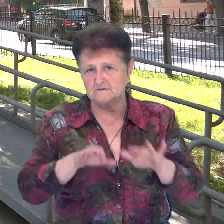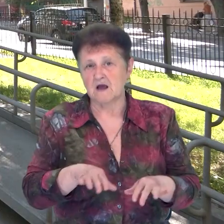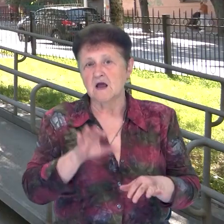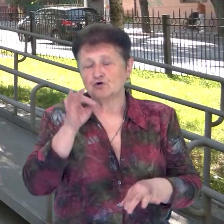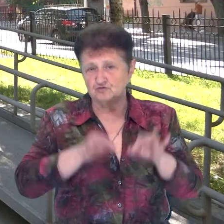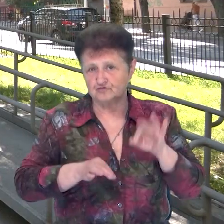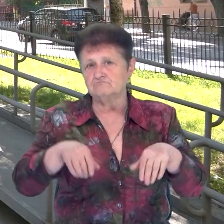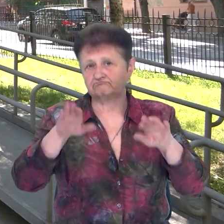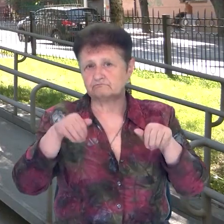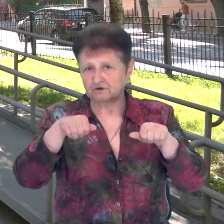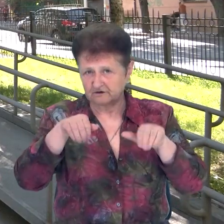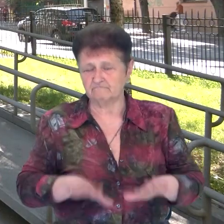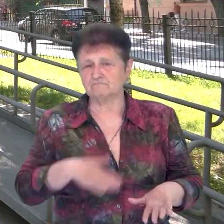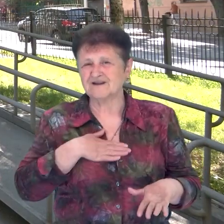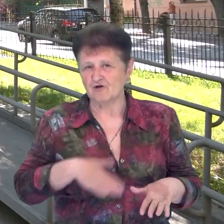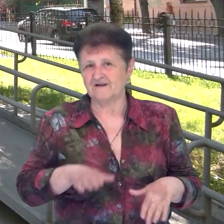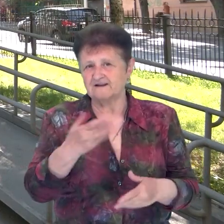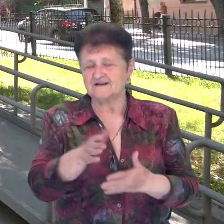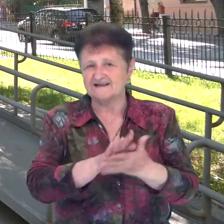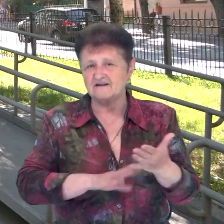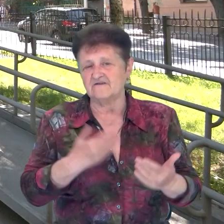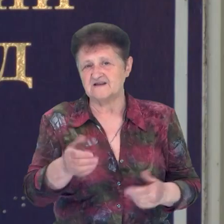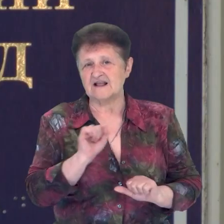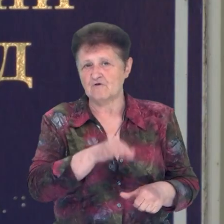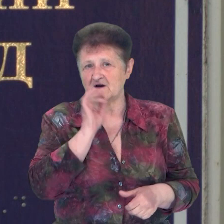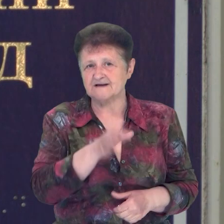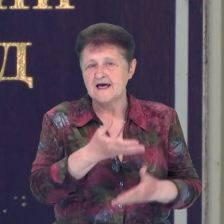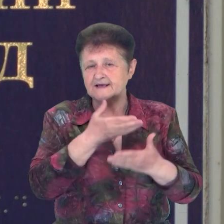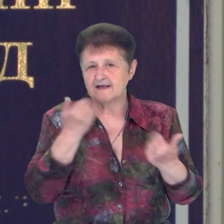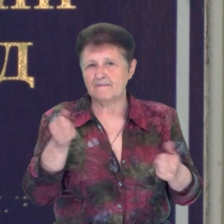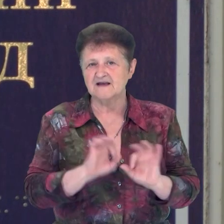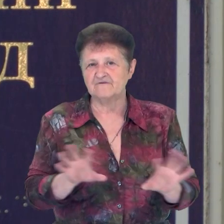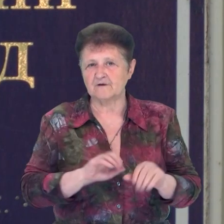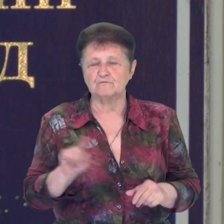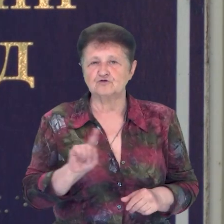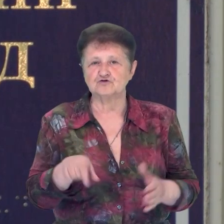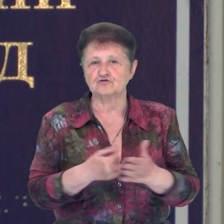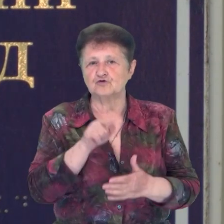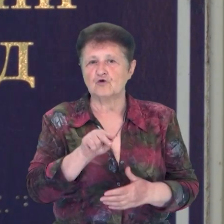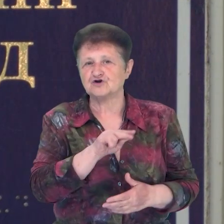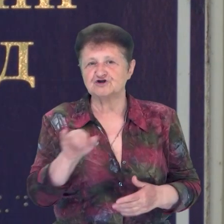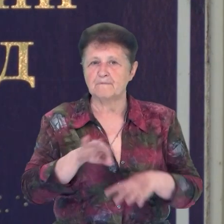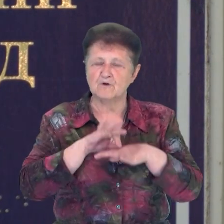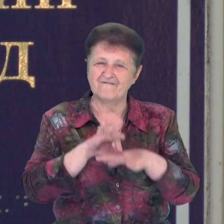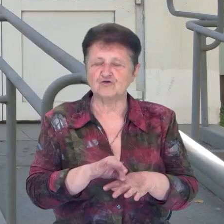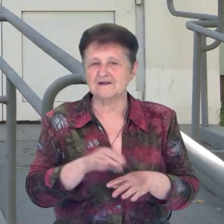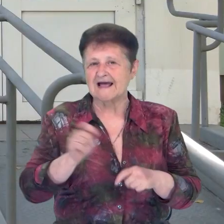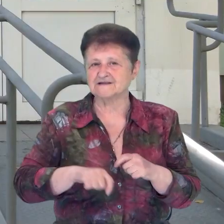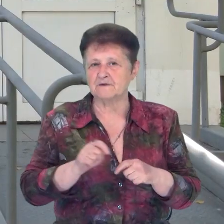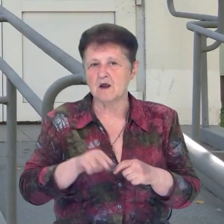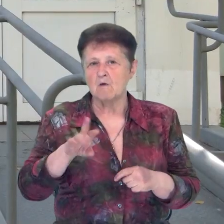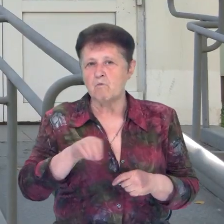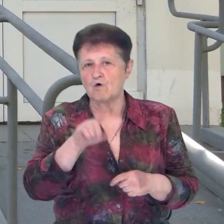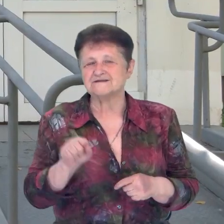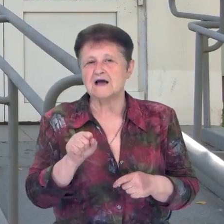заяву задовольнив у коментарі Суспільному. Її адвокат сказав, що немає інформації щодо того, чи проводив ДНК-експертизу поза